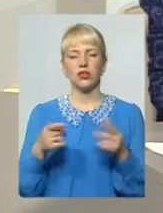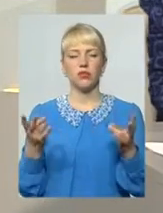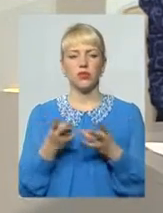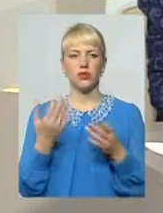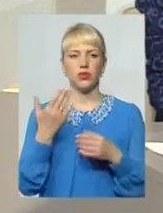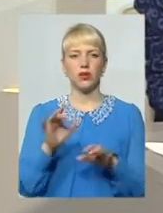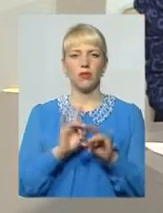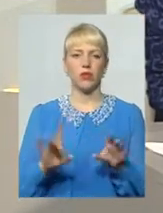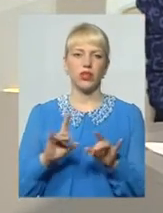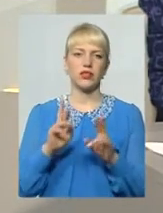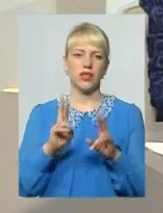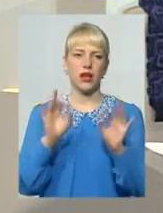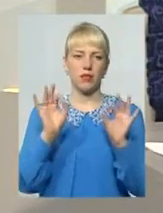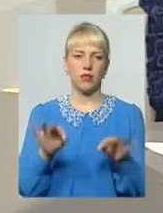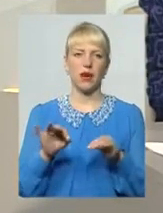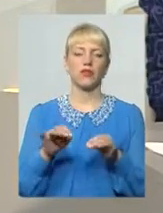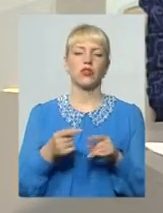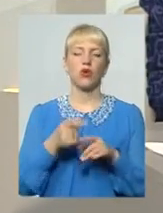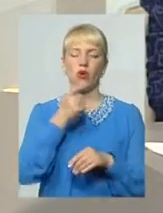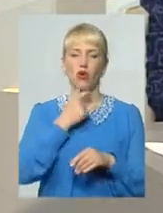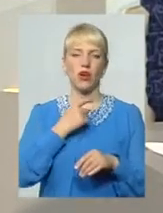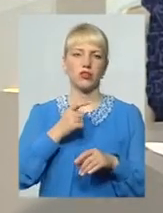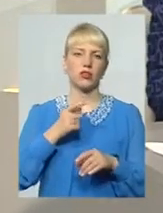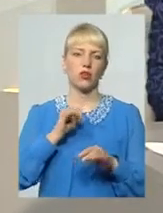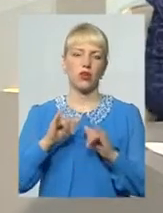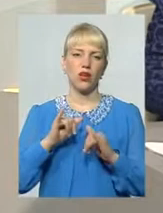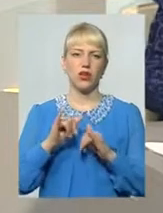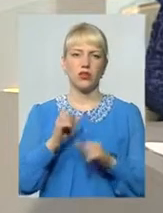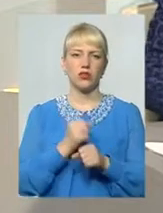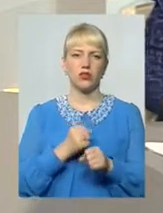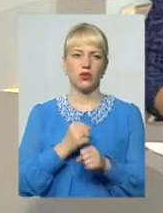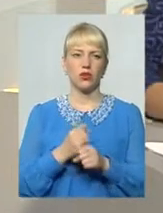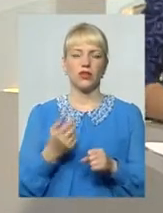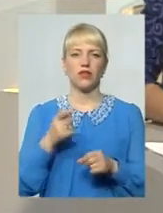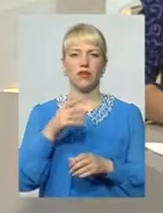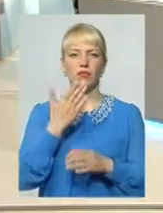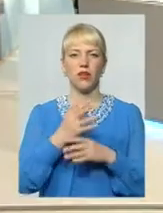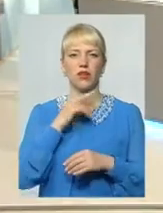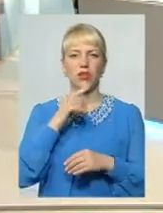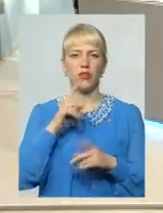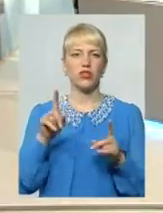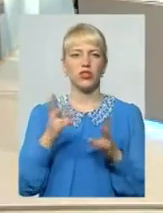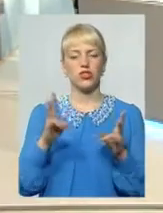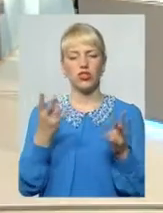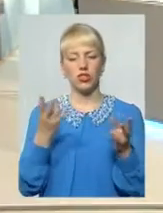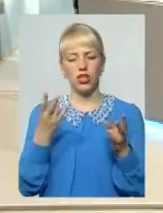їм пояснювати? І як це правильно, коректно зробити? Маєте на увазі Чи потрібно їм пояснювати, що